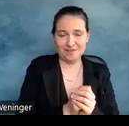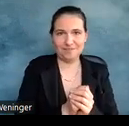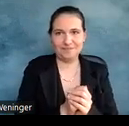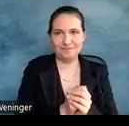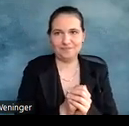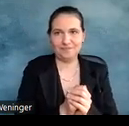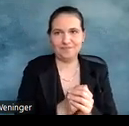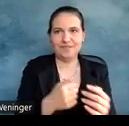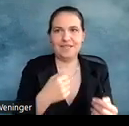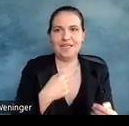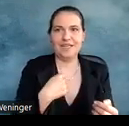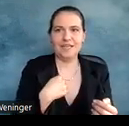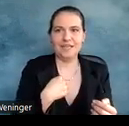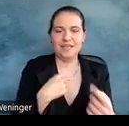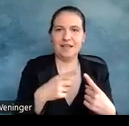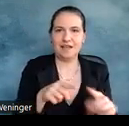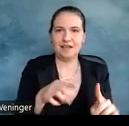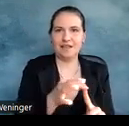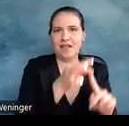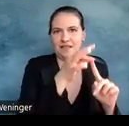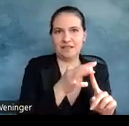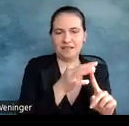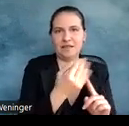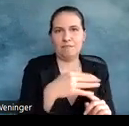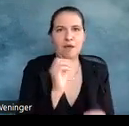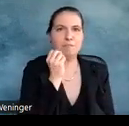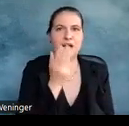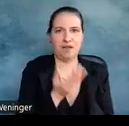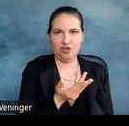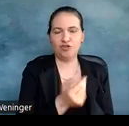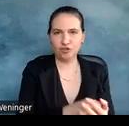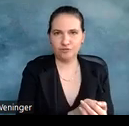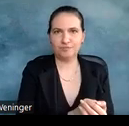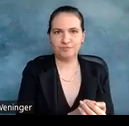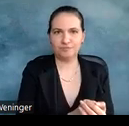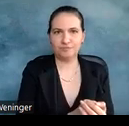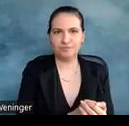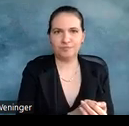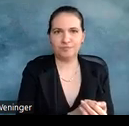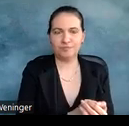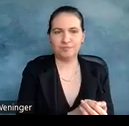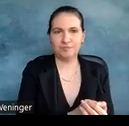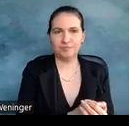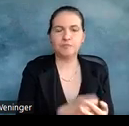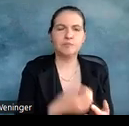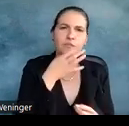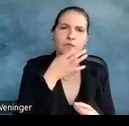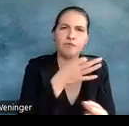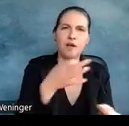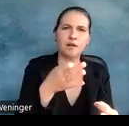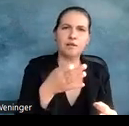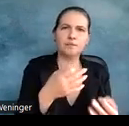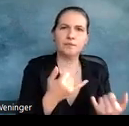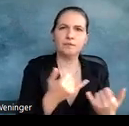habe einen Ansatz dabei, der kommt aus einer sehr praktischen Situation heraus. Die Frage, was können wir dafür tun,